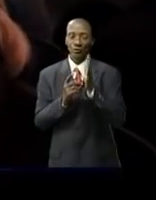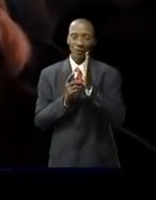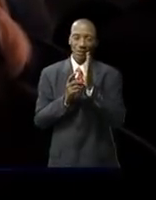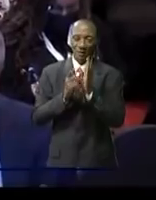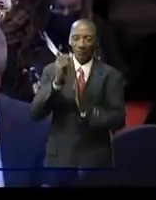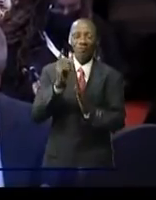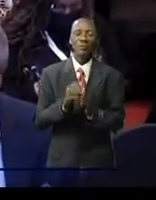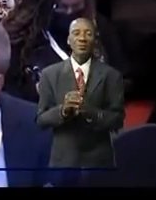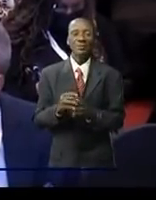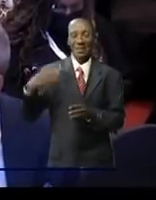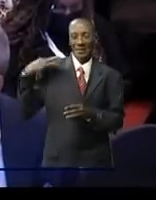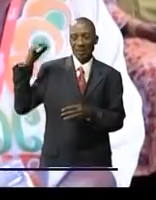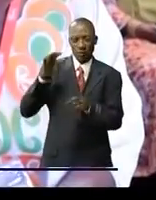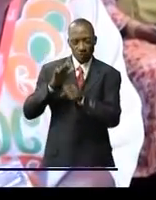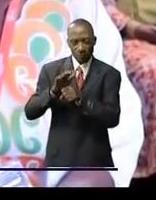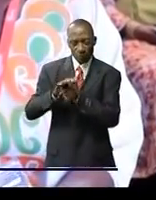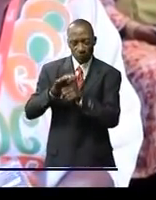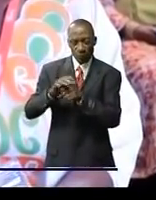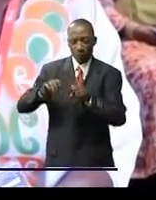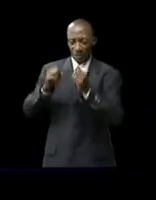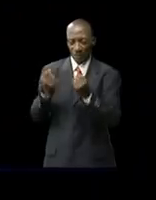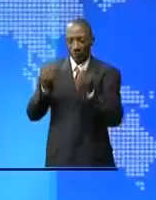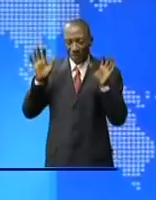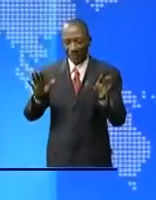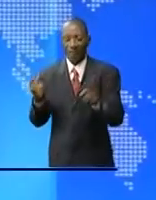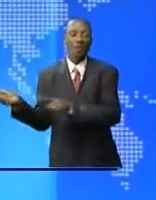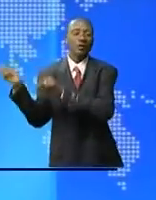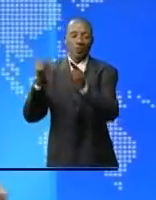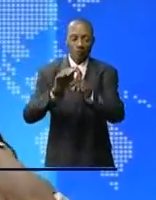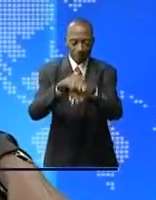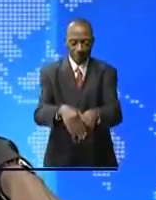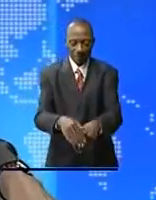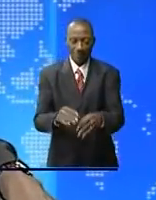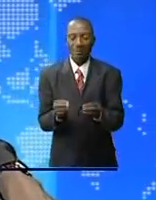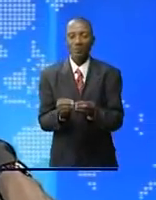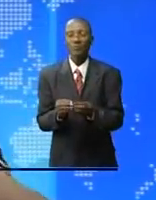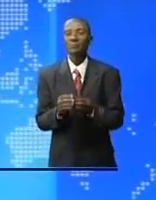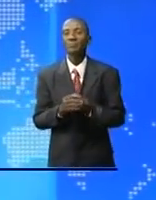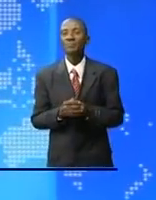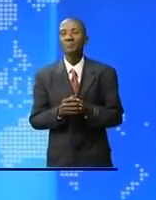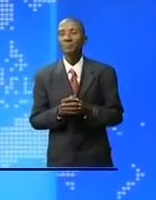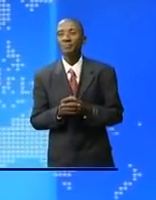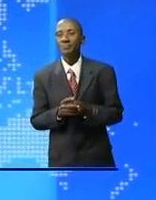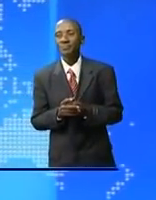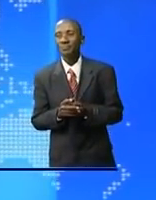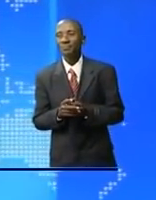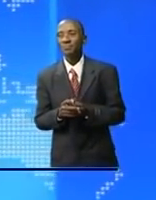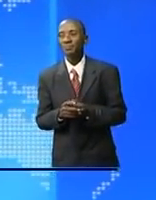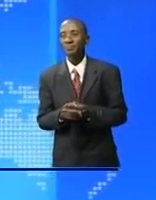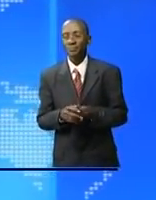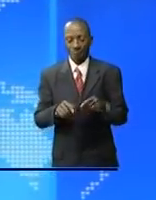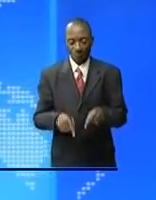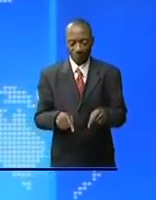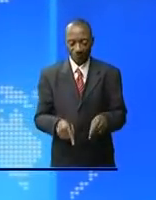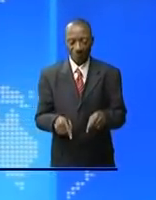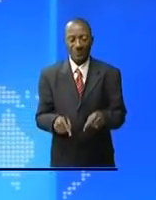délégation de femmes entrepreneurs du Sénégal Suivons à présent ce reportage sur